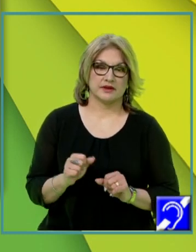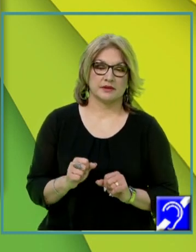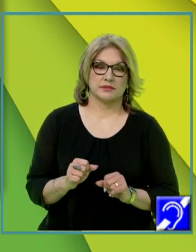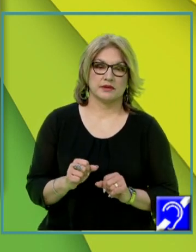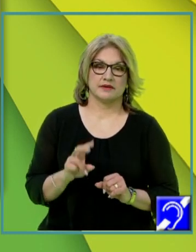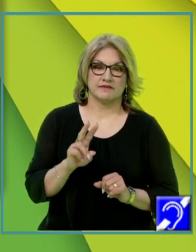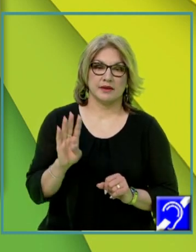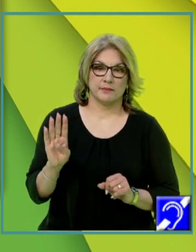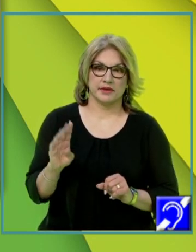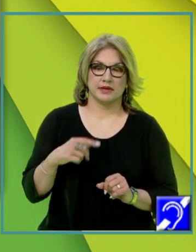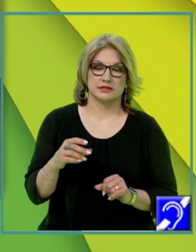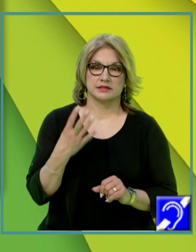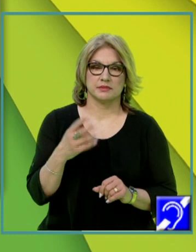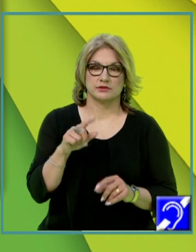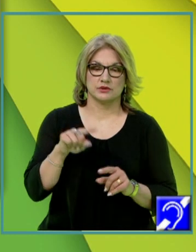-l, 4 radical din 3.